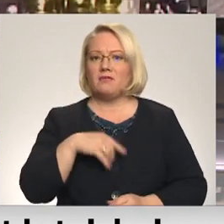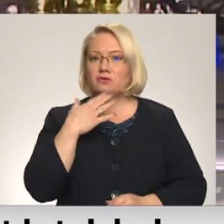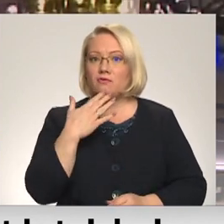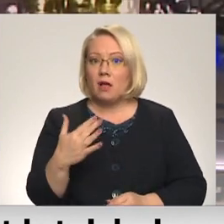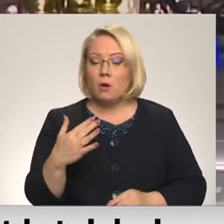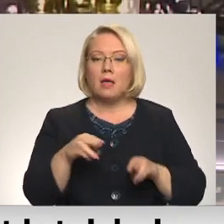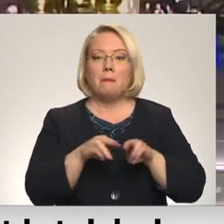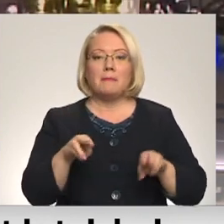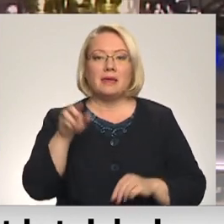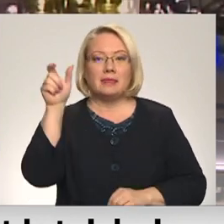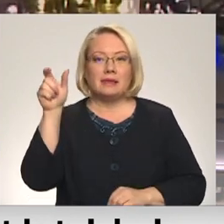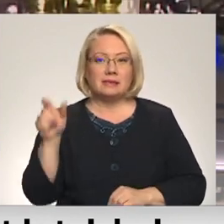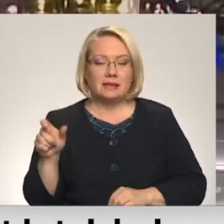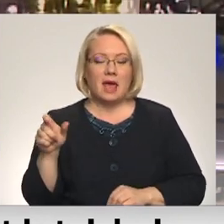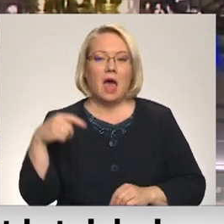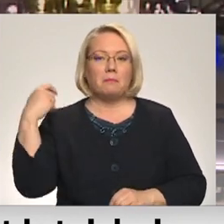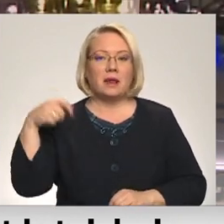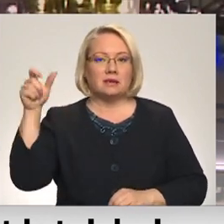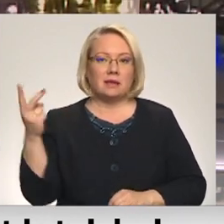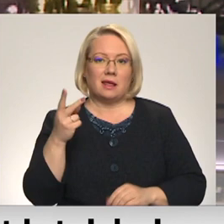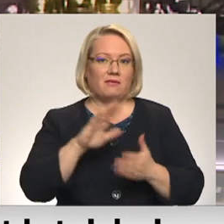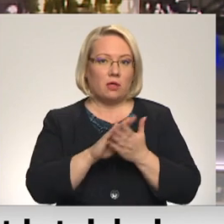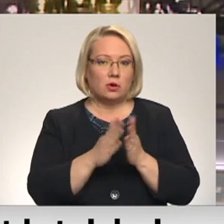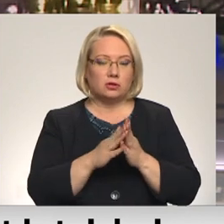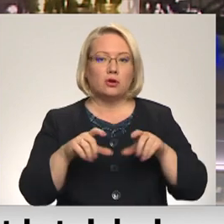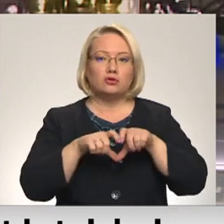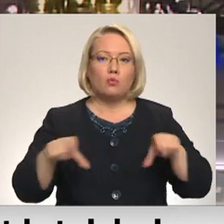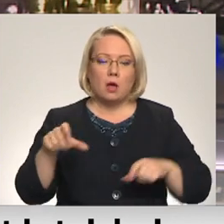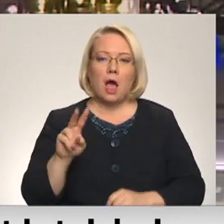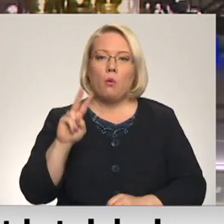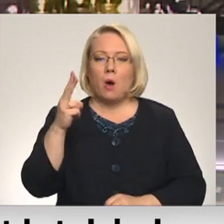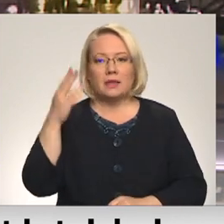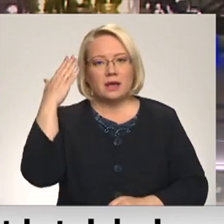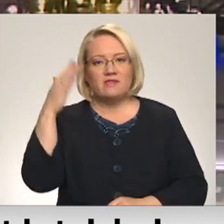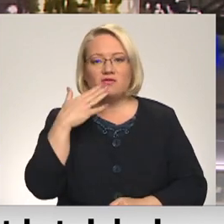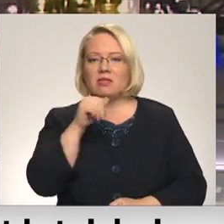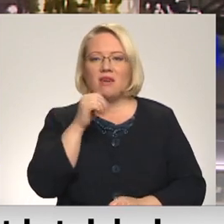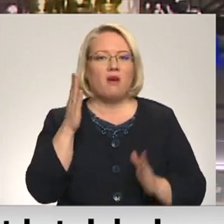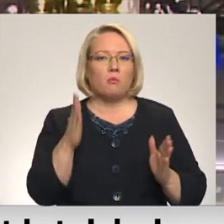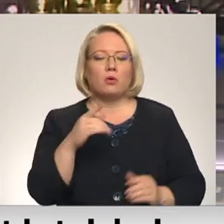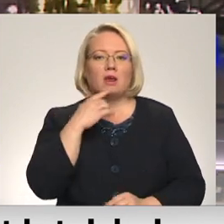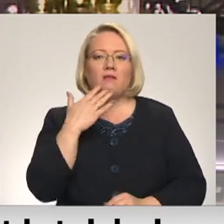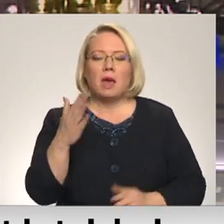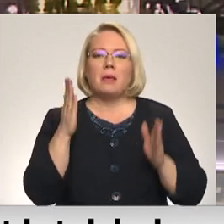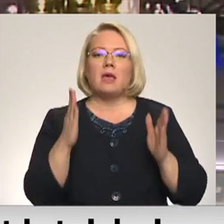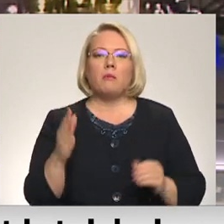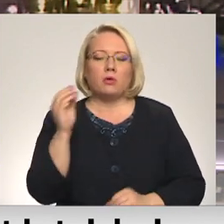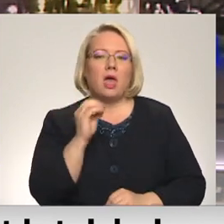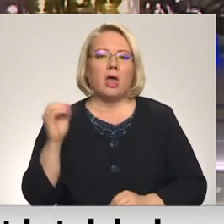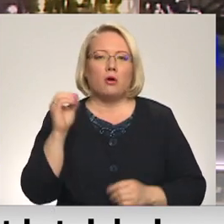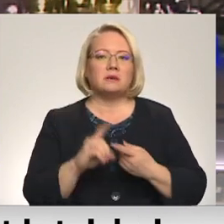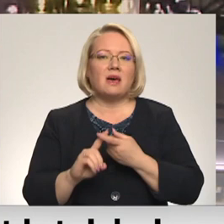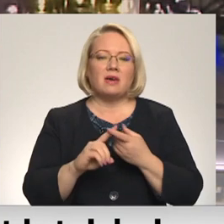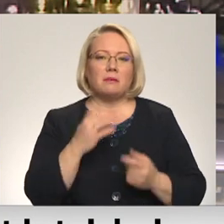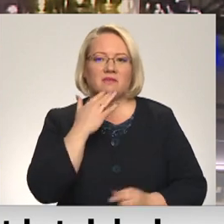Ministrā ar prezidentu vienojusies, ka skolās otra svešu valoda nevar būt Krievu valoda, tā jābūt kādēj no Eiropas Savienības